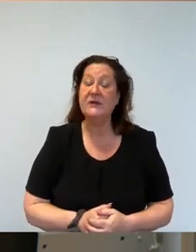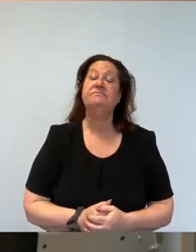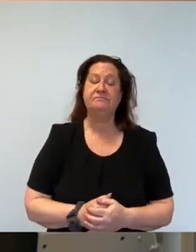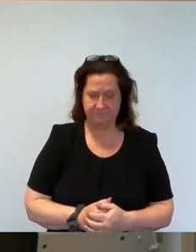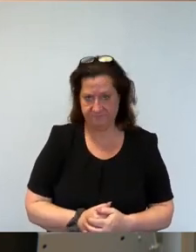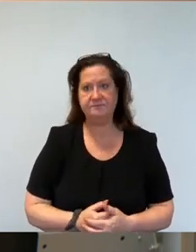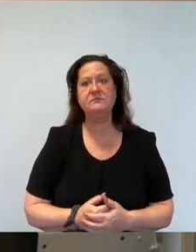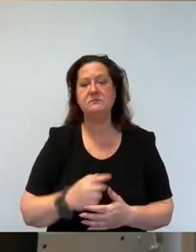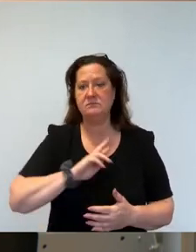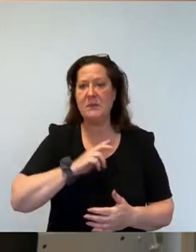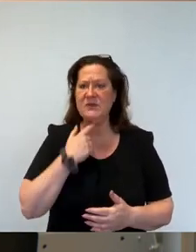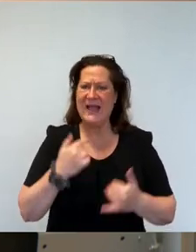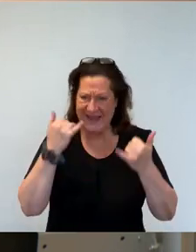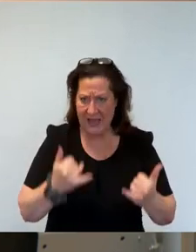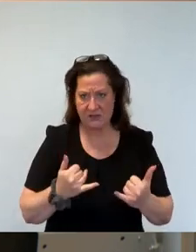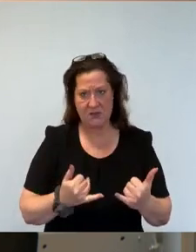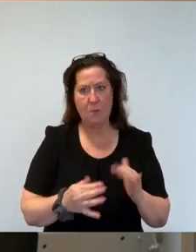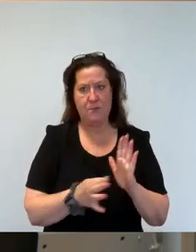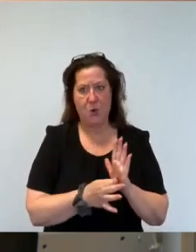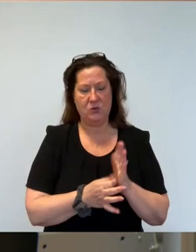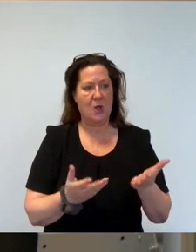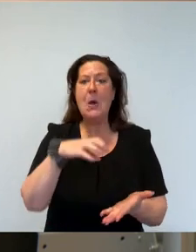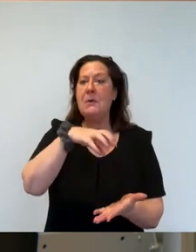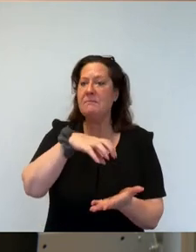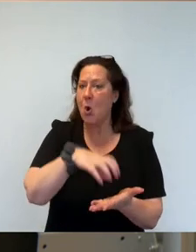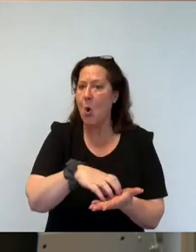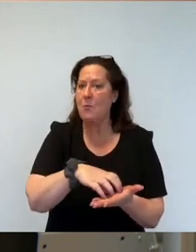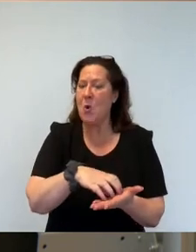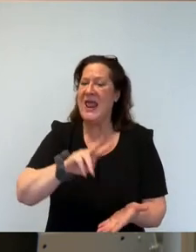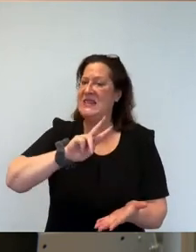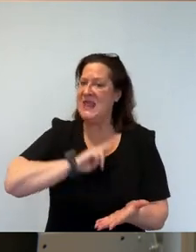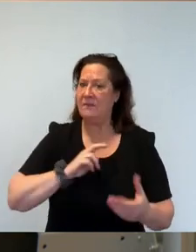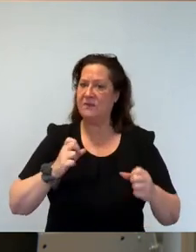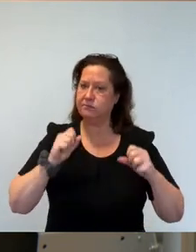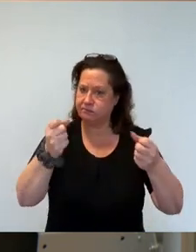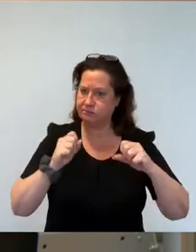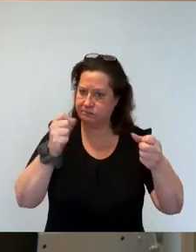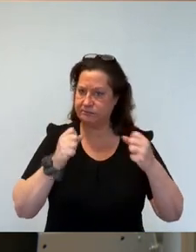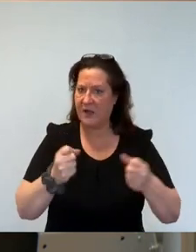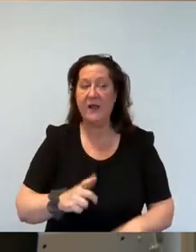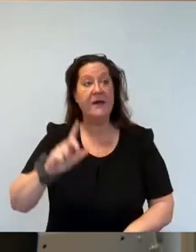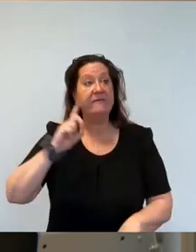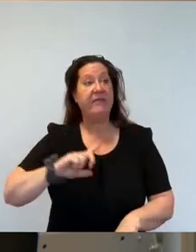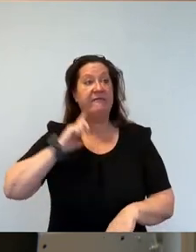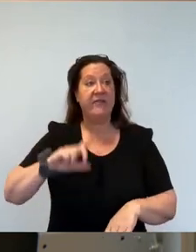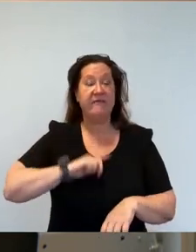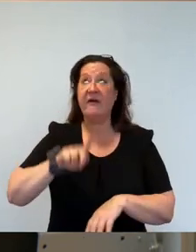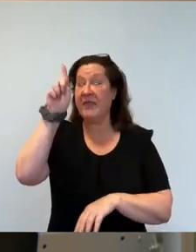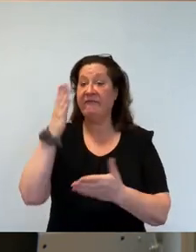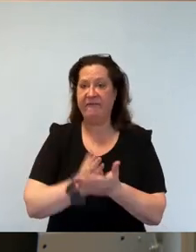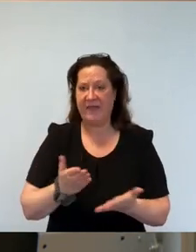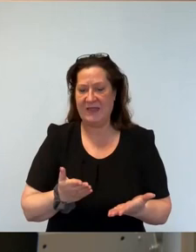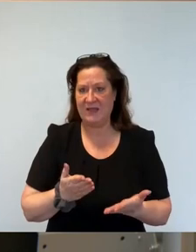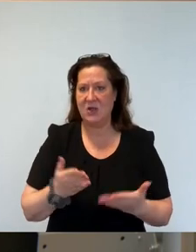jetzt ist ein Punkt, wo wir uns als Kommune durchaus selber auf den Weg machen müssen, weil wir können nicht warten, bis im Bund die Grünen ihre